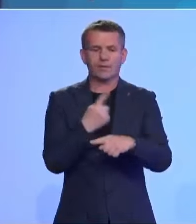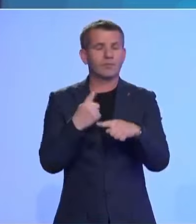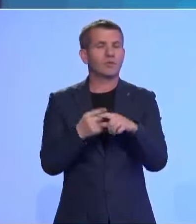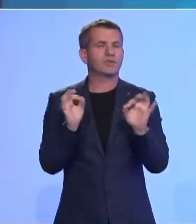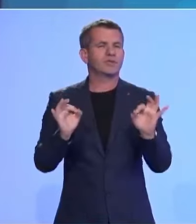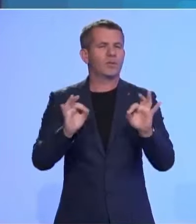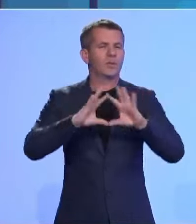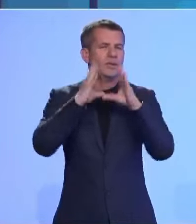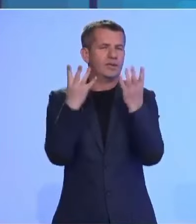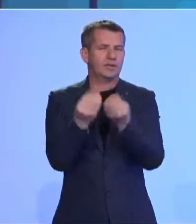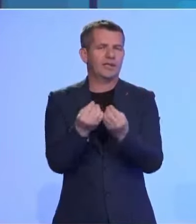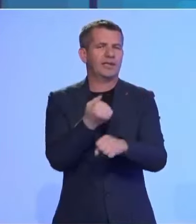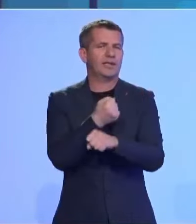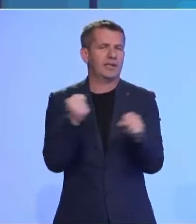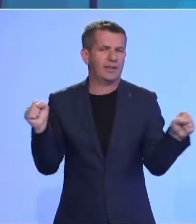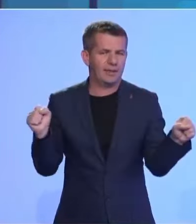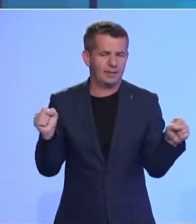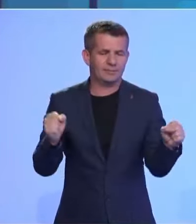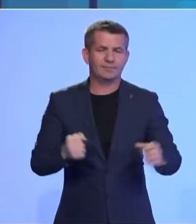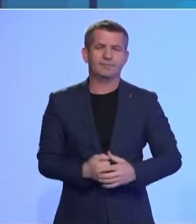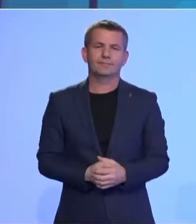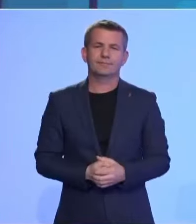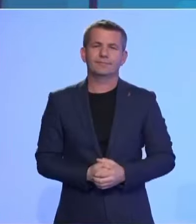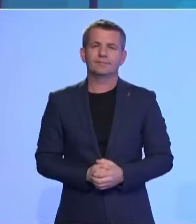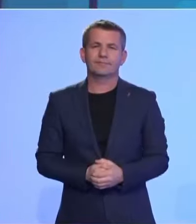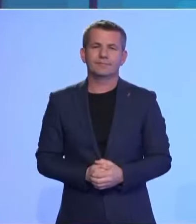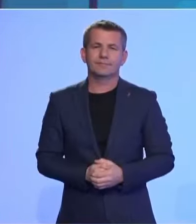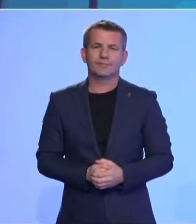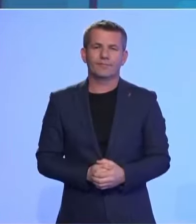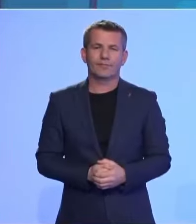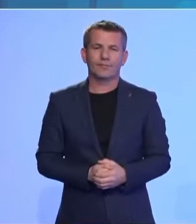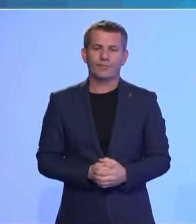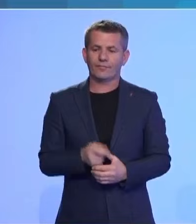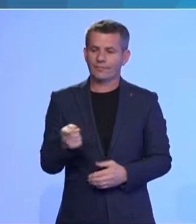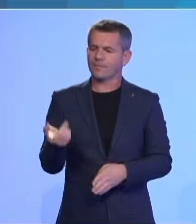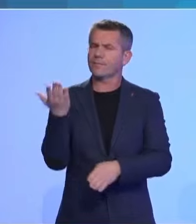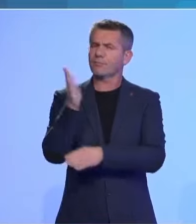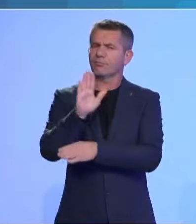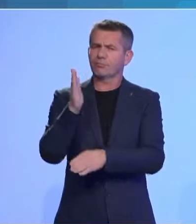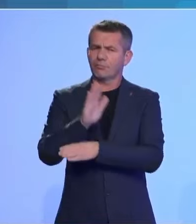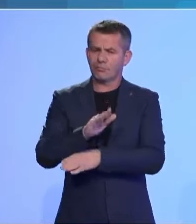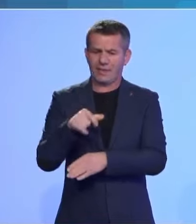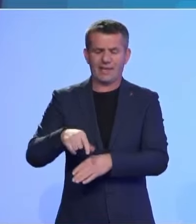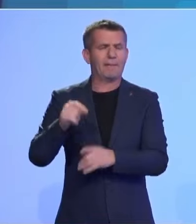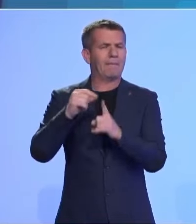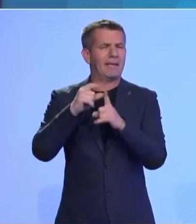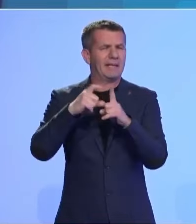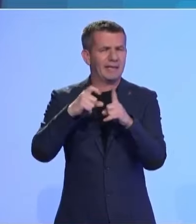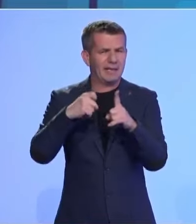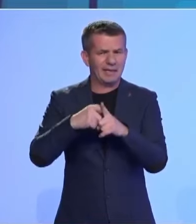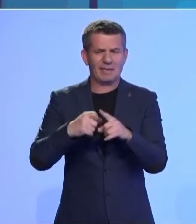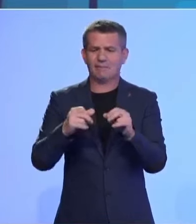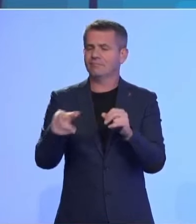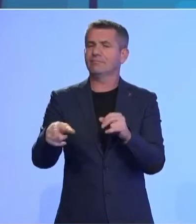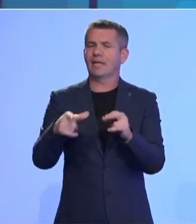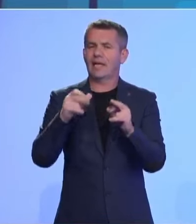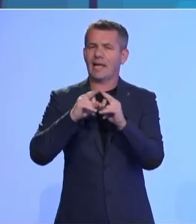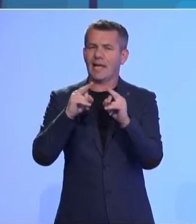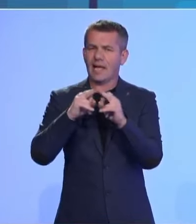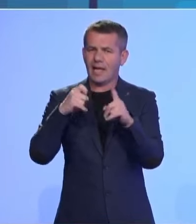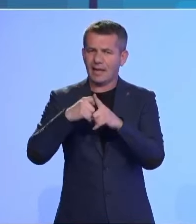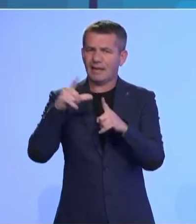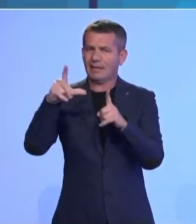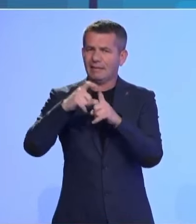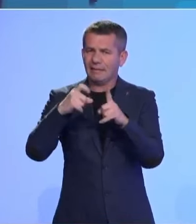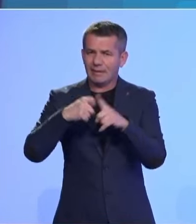e lirë edhe demokratike. Edhe udhësit e partive politike kanë bërë homajën në ndërim të atyre që